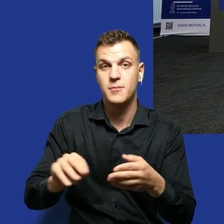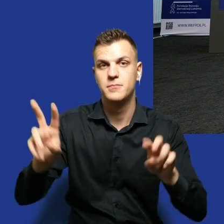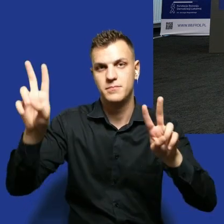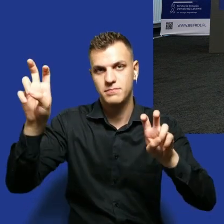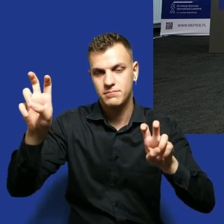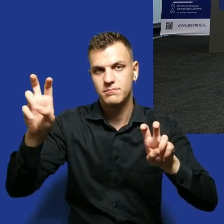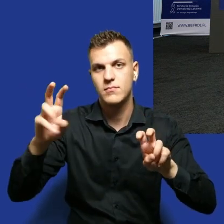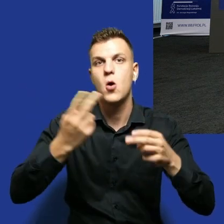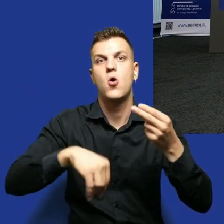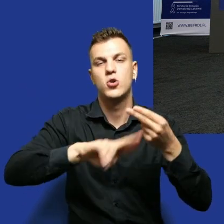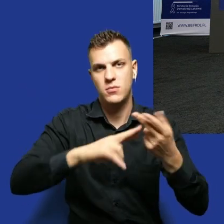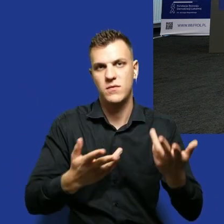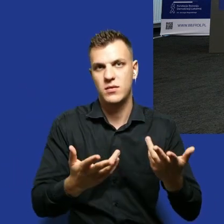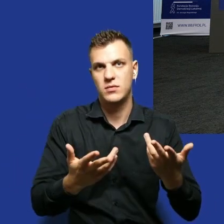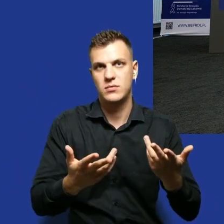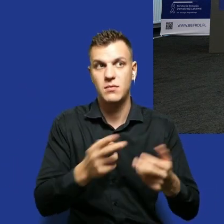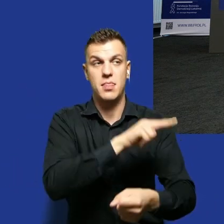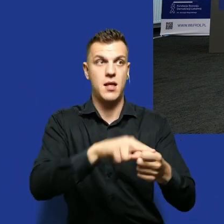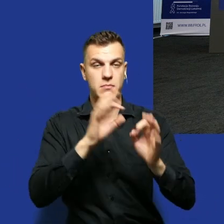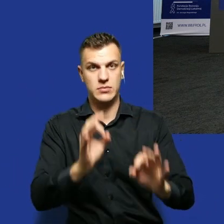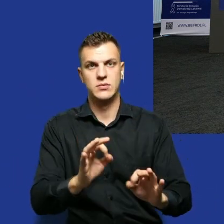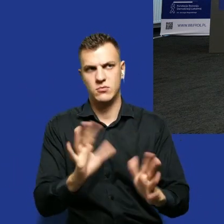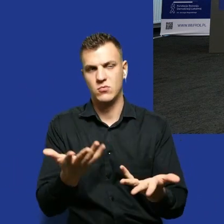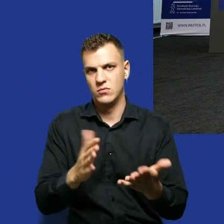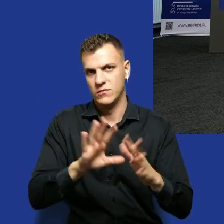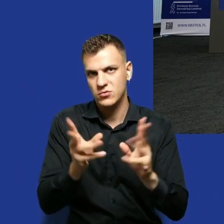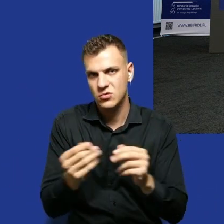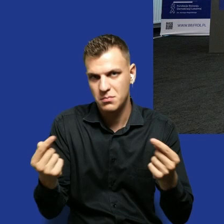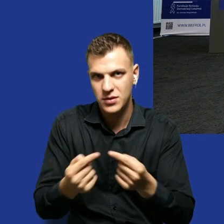cytat. Była odpowiedź, była, była, w terminie była. Także wszystko się zgadzało.